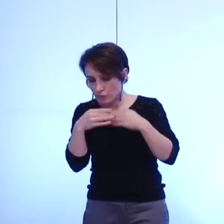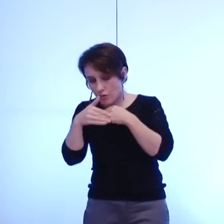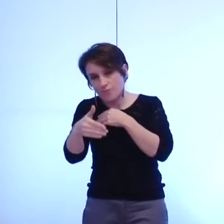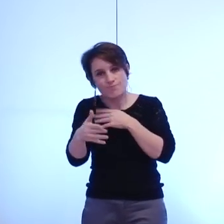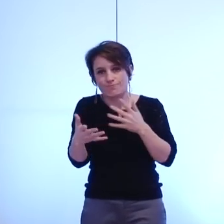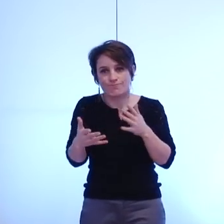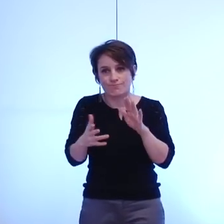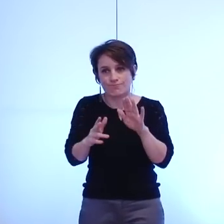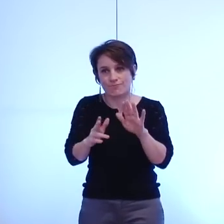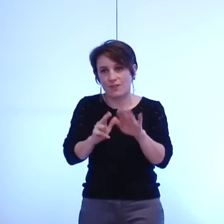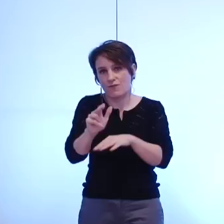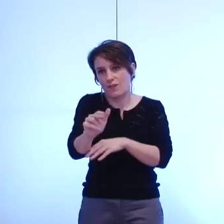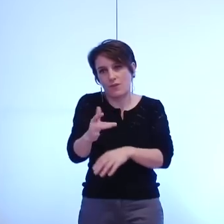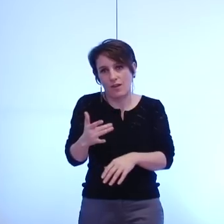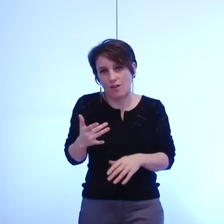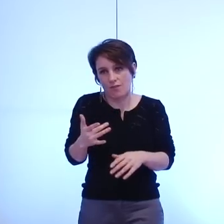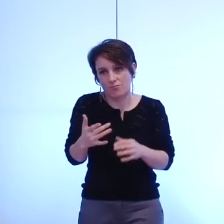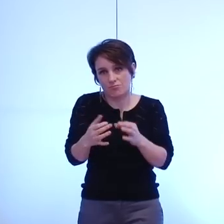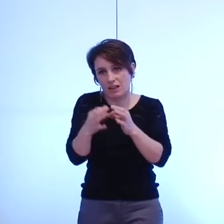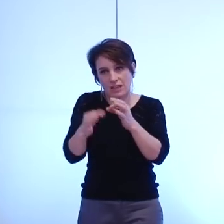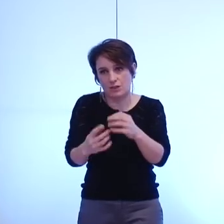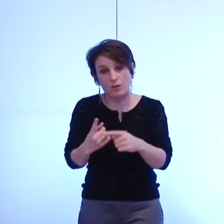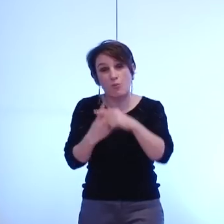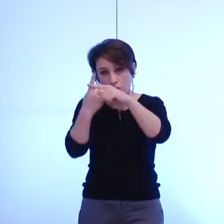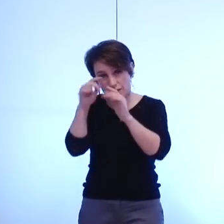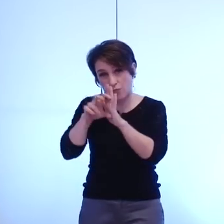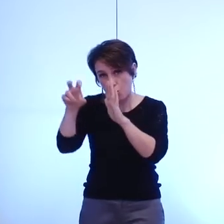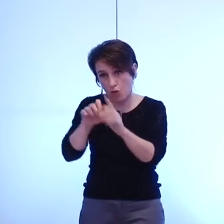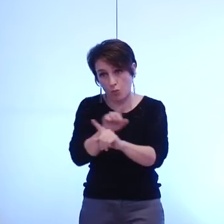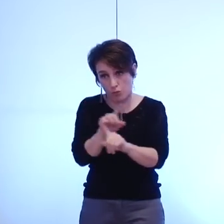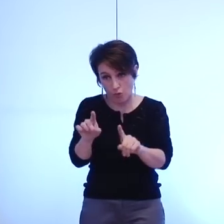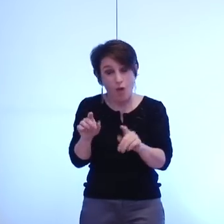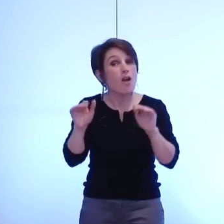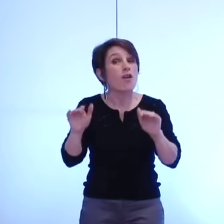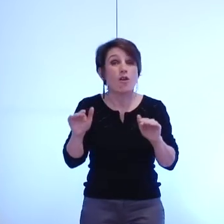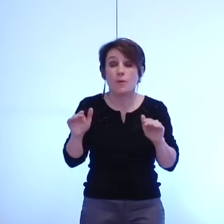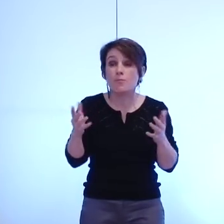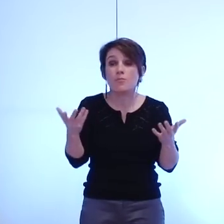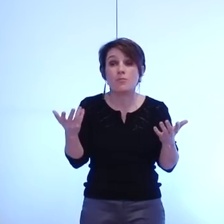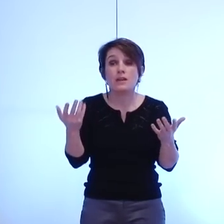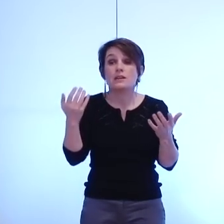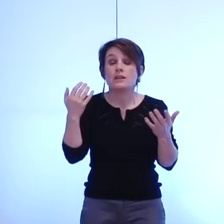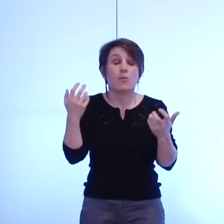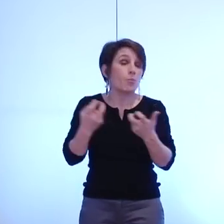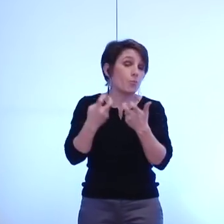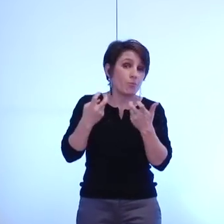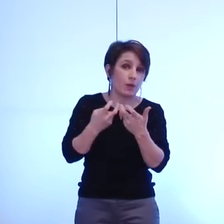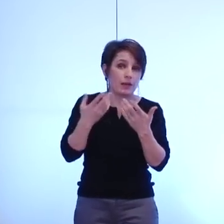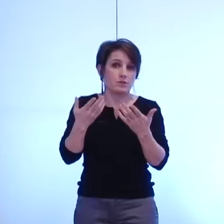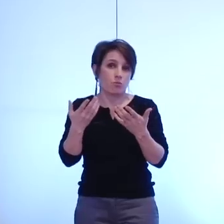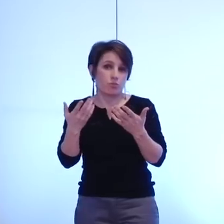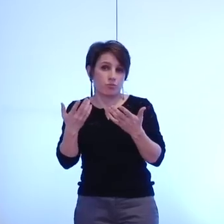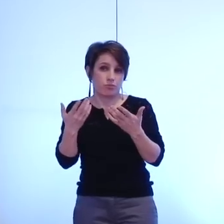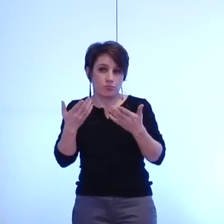ça ne sert pas tant que ça les intérêts des Grenoblois et de la ville de Grenoble y compris si l'on voulait reprendre simplement cet axe entre